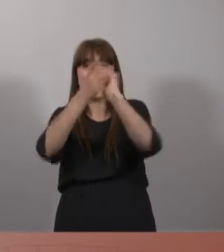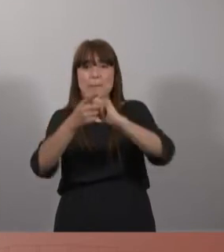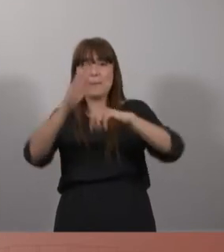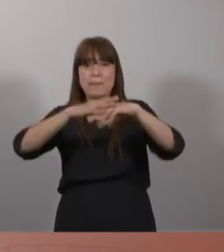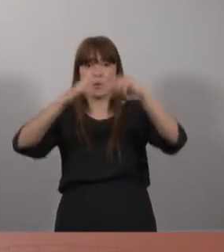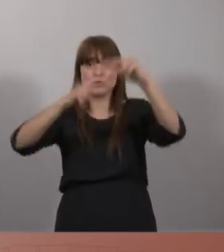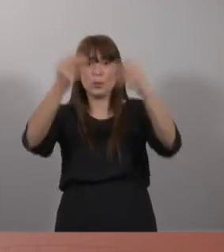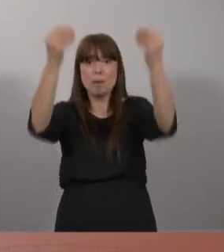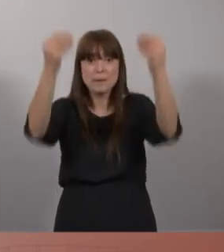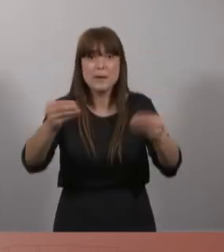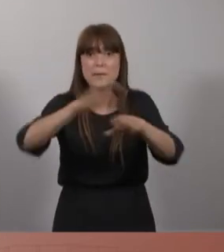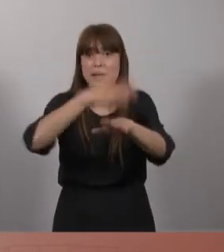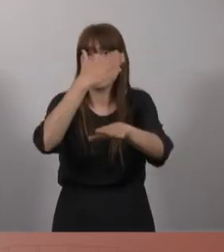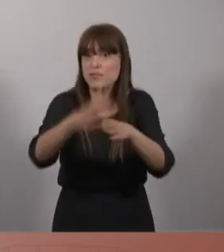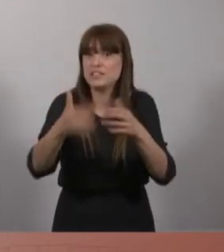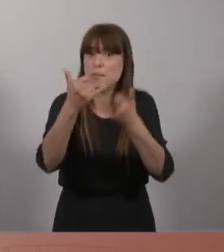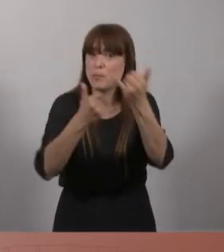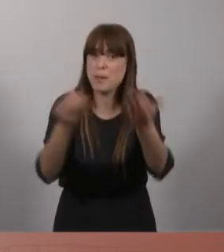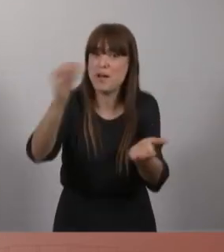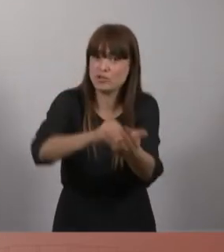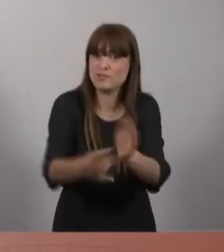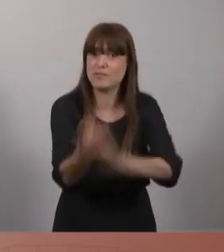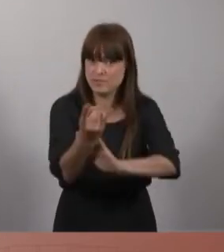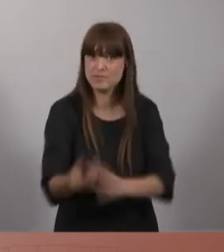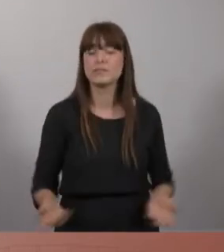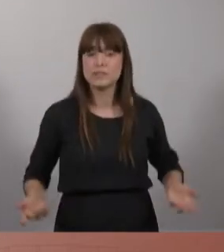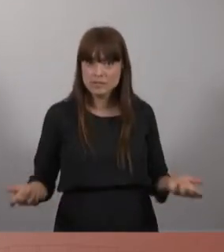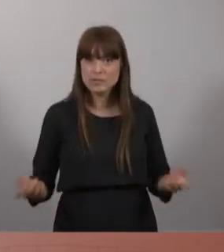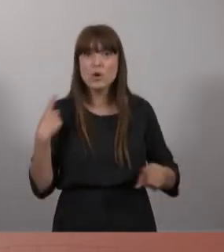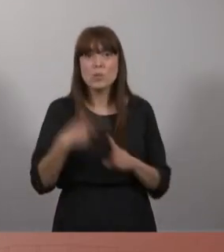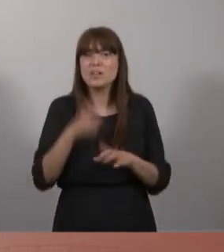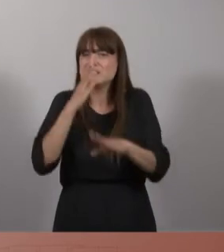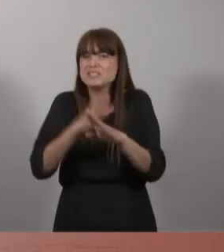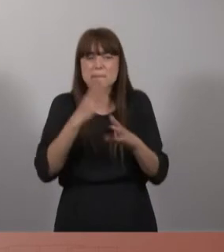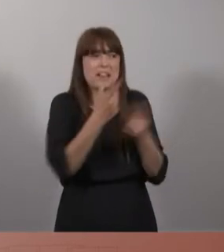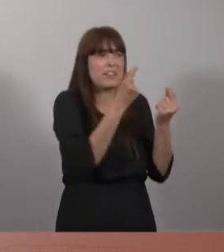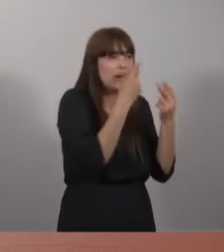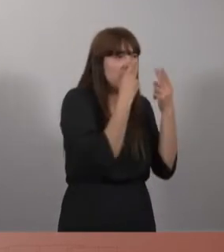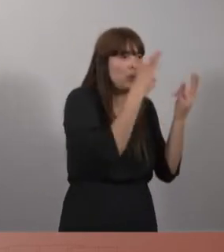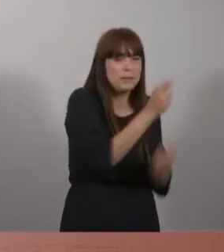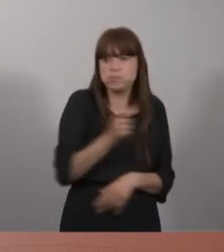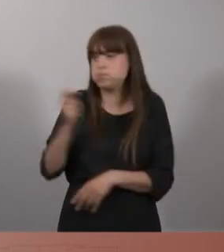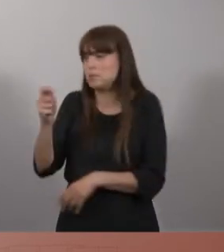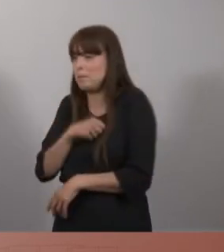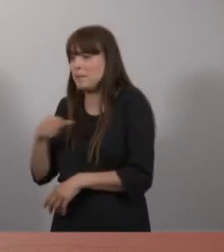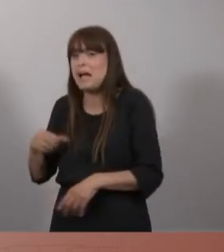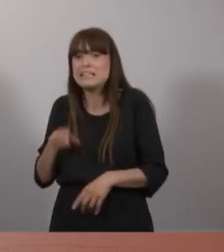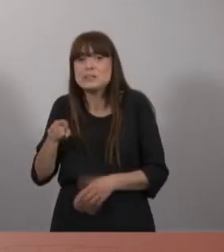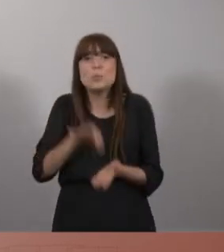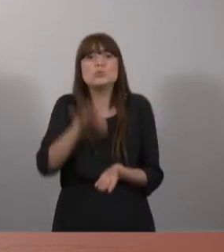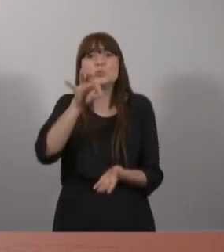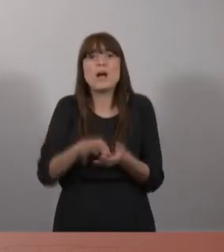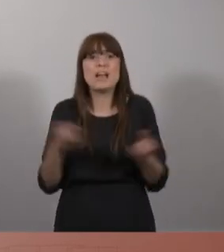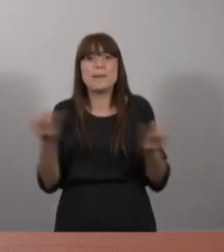problema i per atacar estructuralment el problema hem de fer canvis a la legislació territorial i urbanística